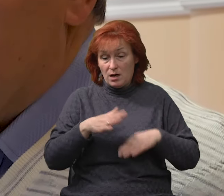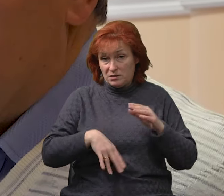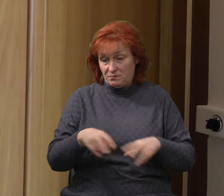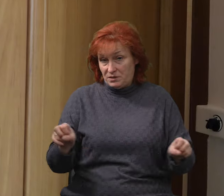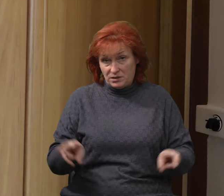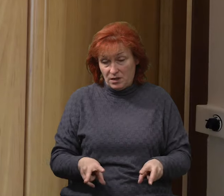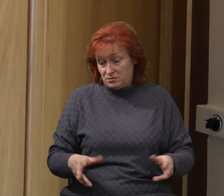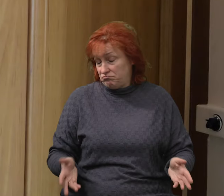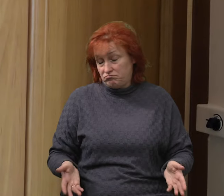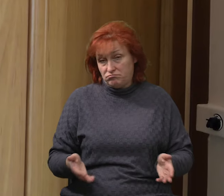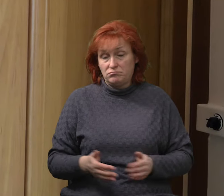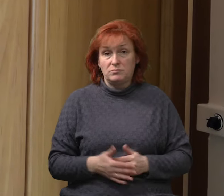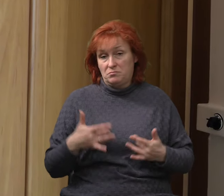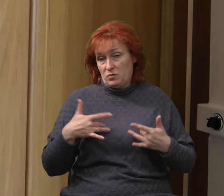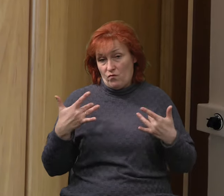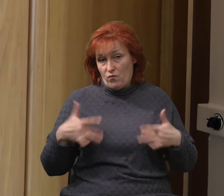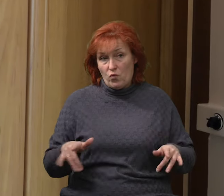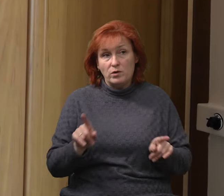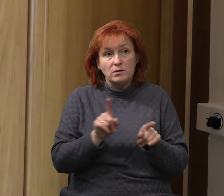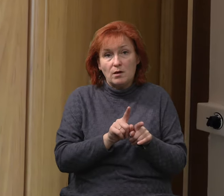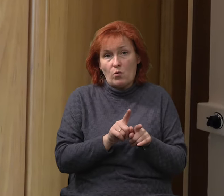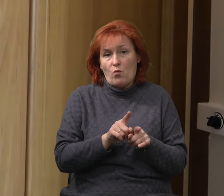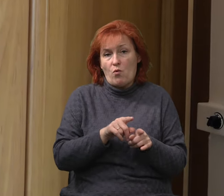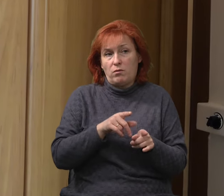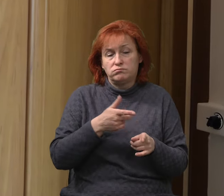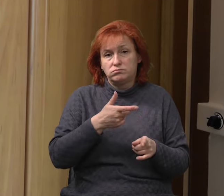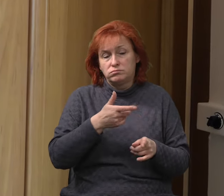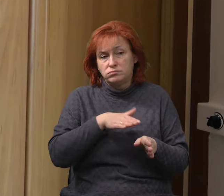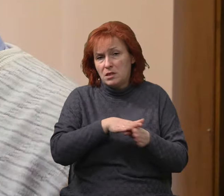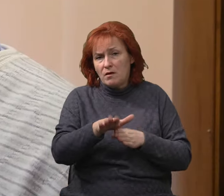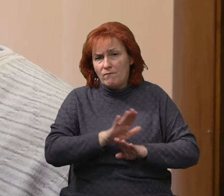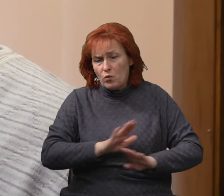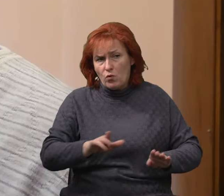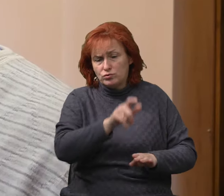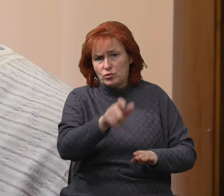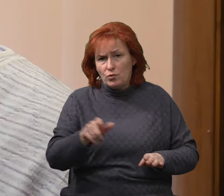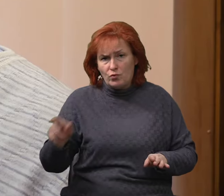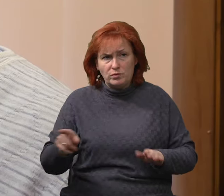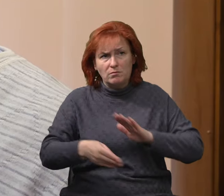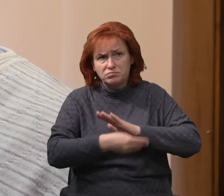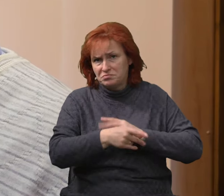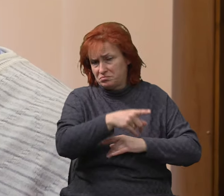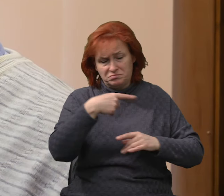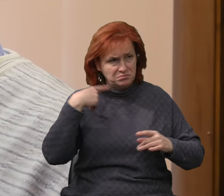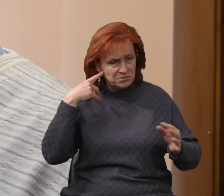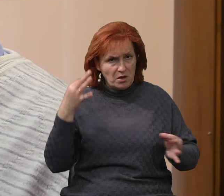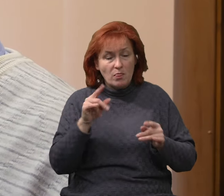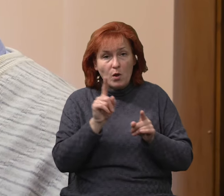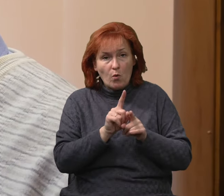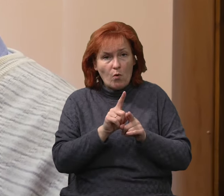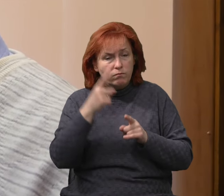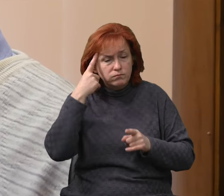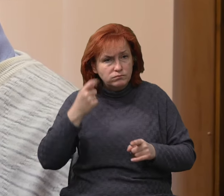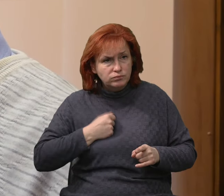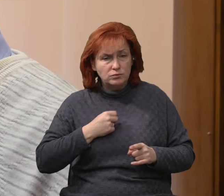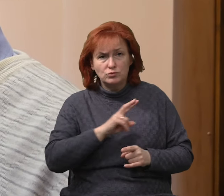Богдан Павлюк каже, випадків недоброчесності серед його підлеглих немає. Я не маю сигналів в